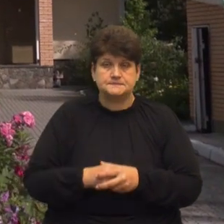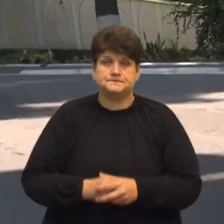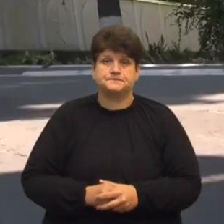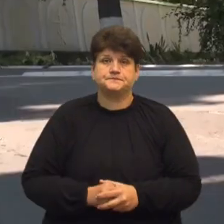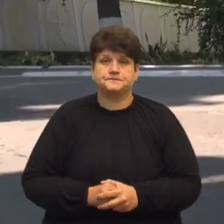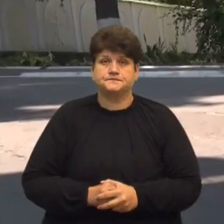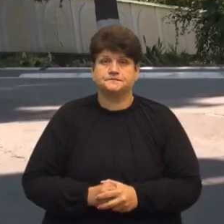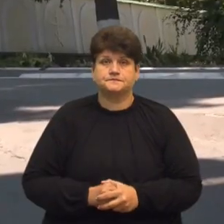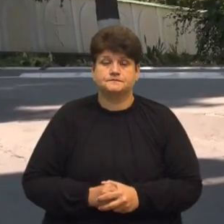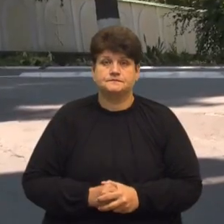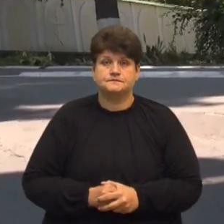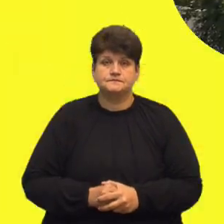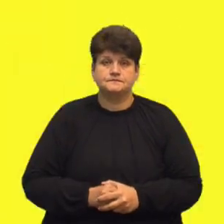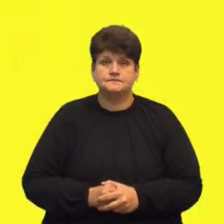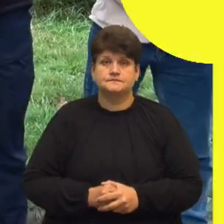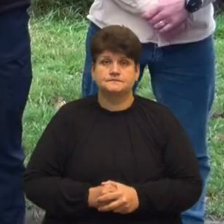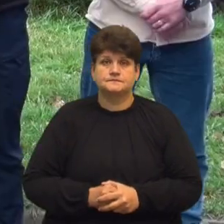Суспільна новини, Тернопільщина